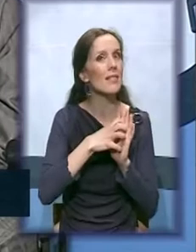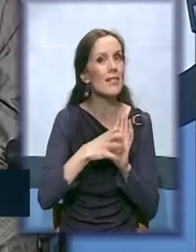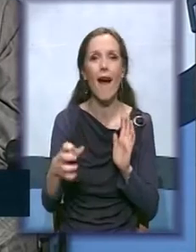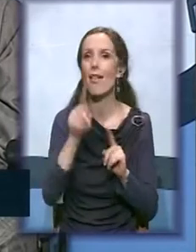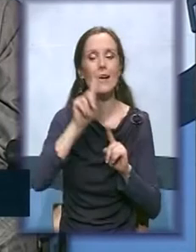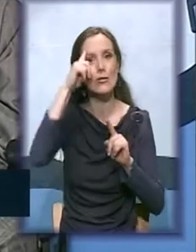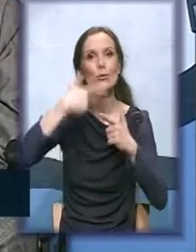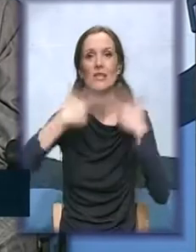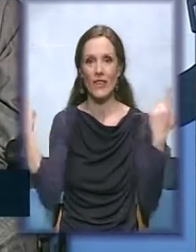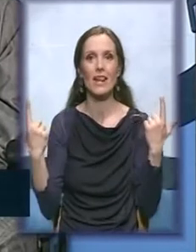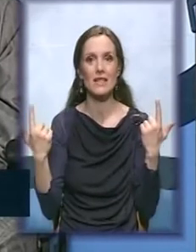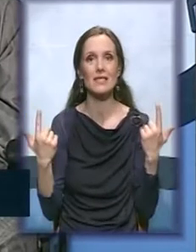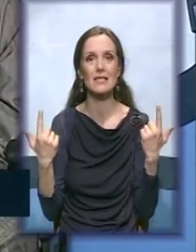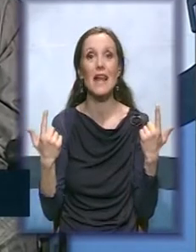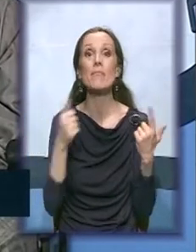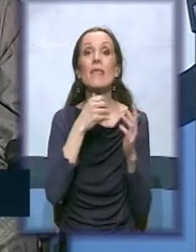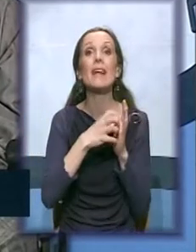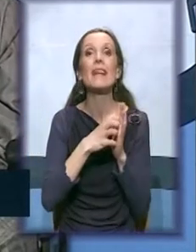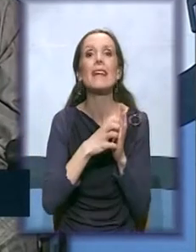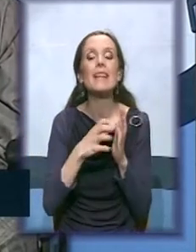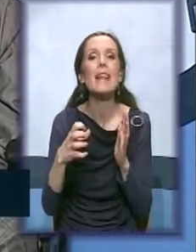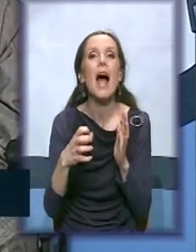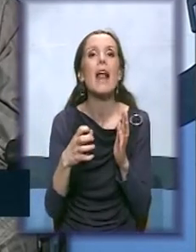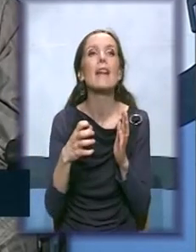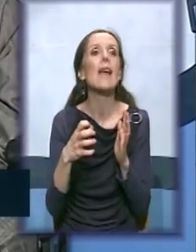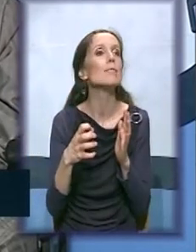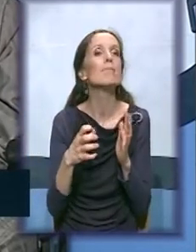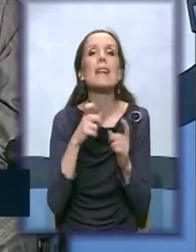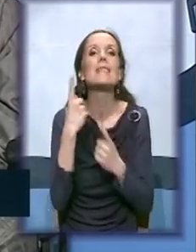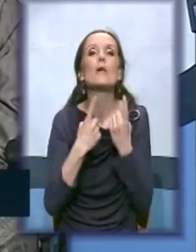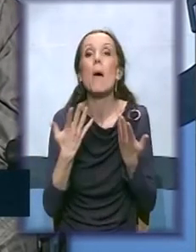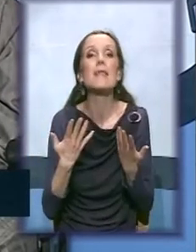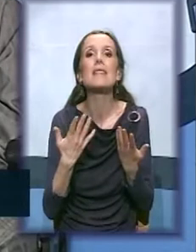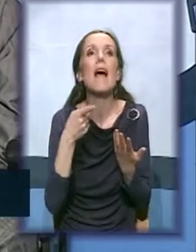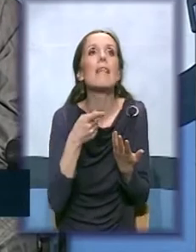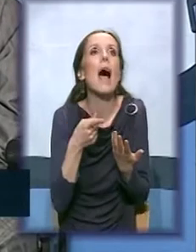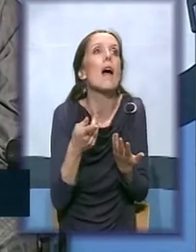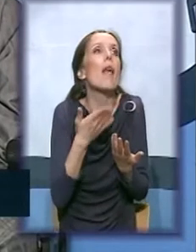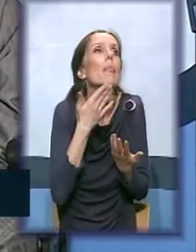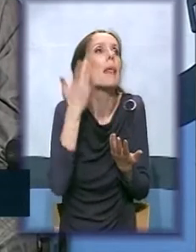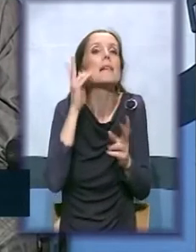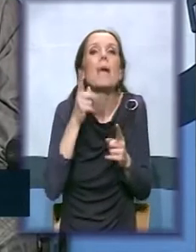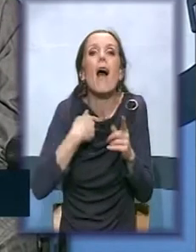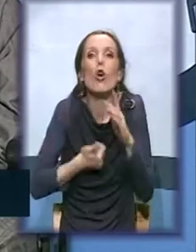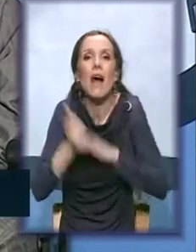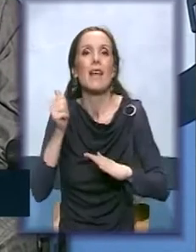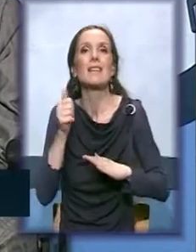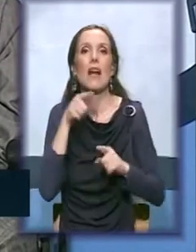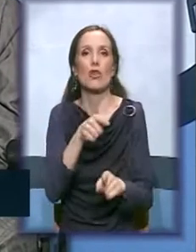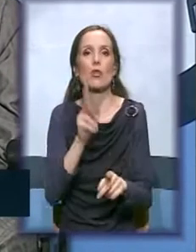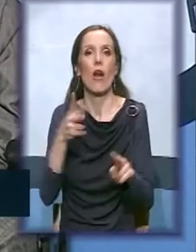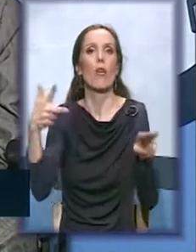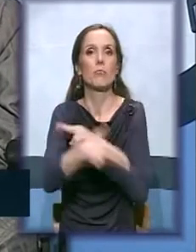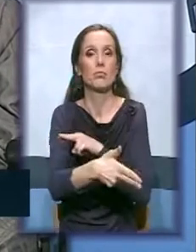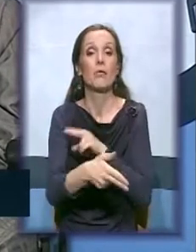ne postoji način izlaska iz toga. Iako je način izlaska zavisi od